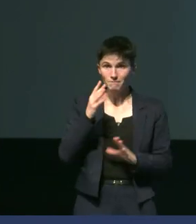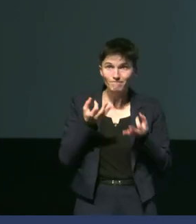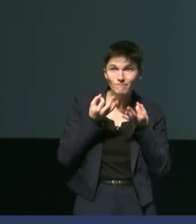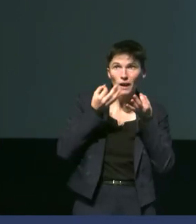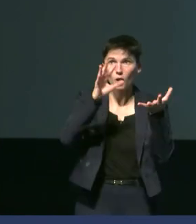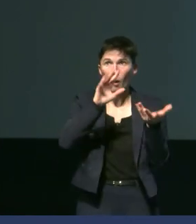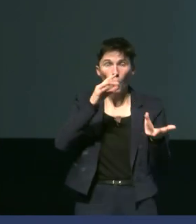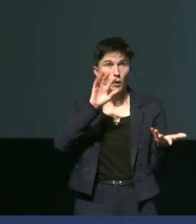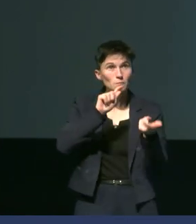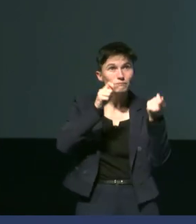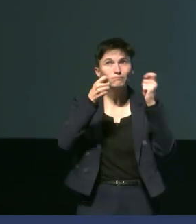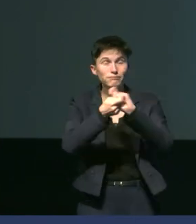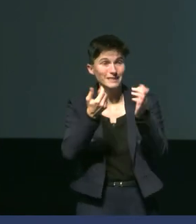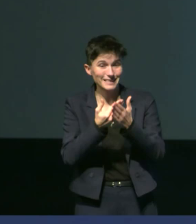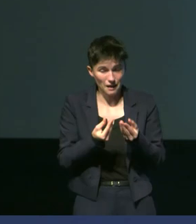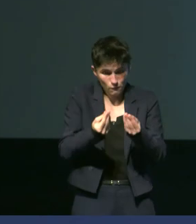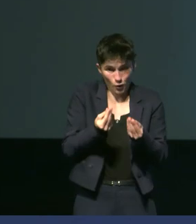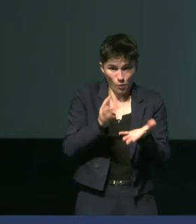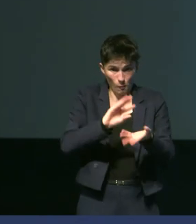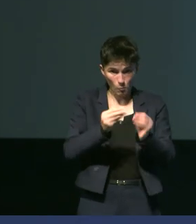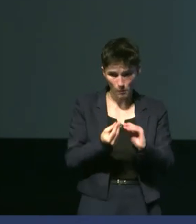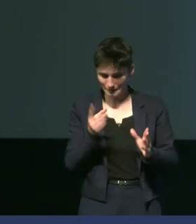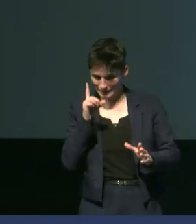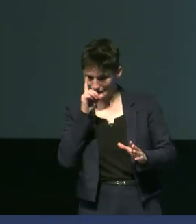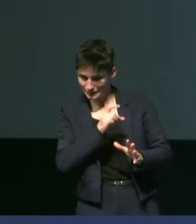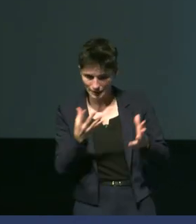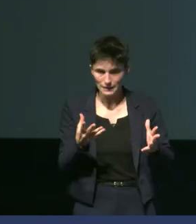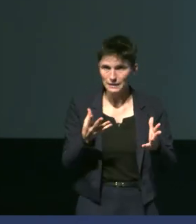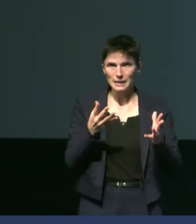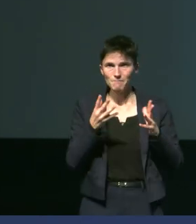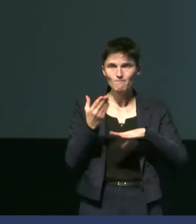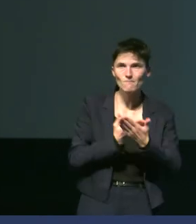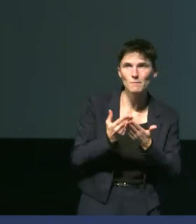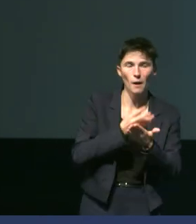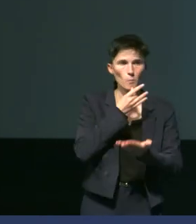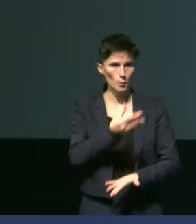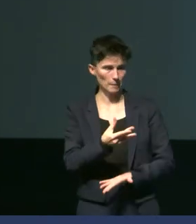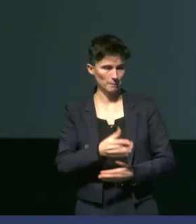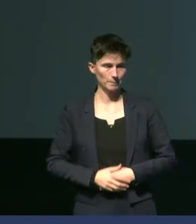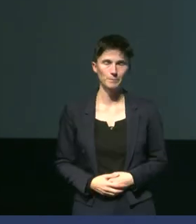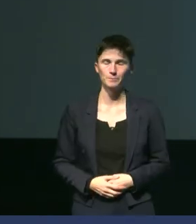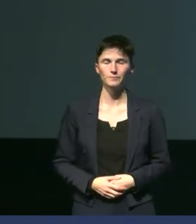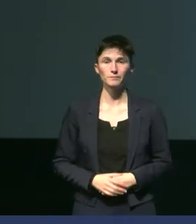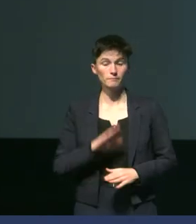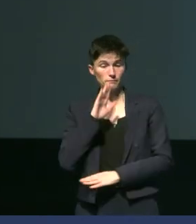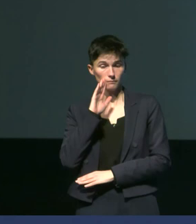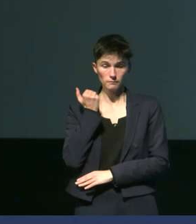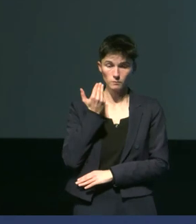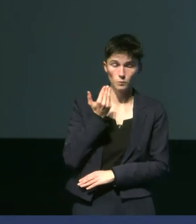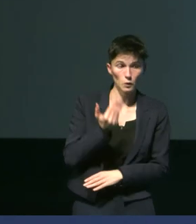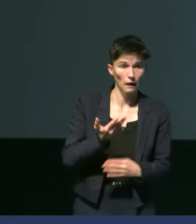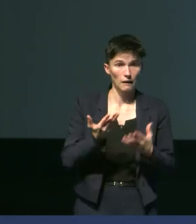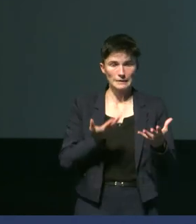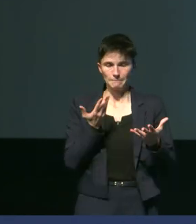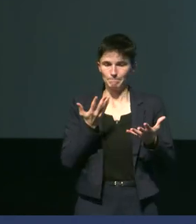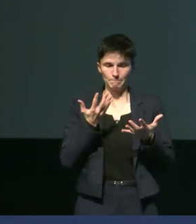qui rendent les choses vraiment difficiles et particulièrement imprévisibles. Et c'est pour ça que ça va